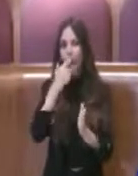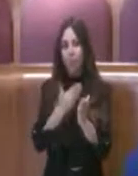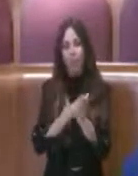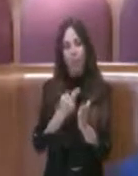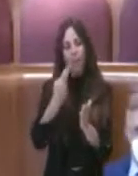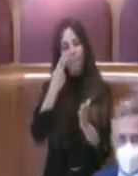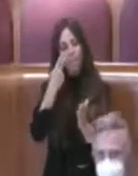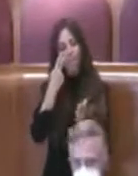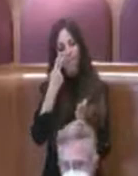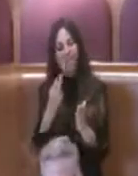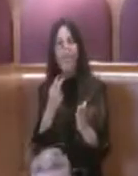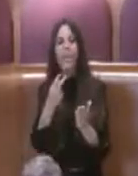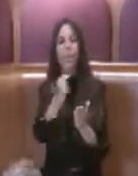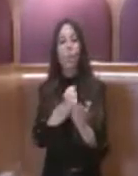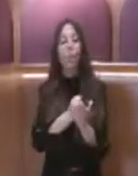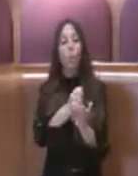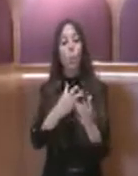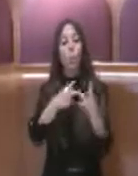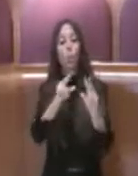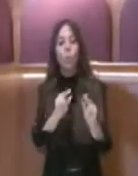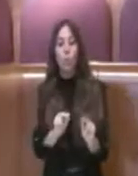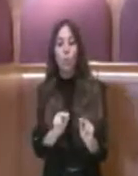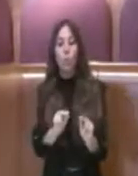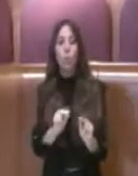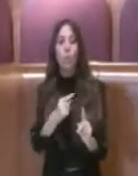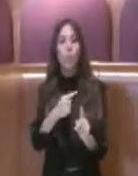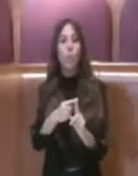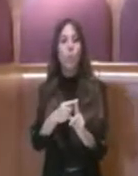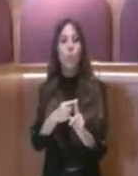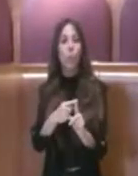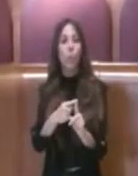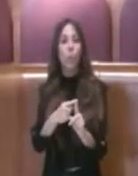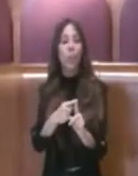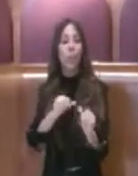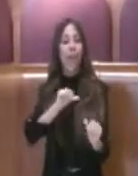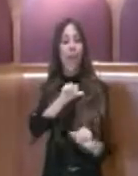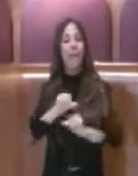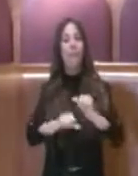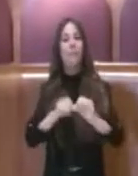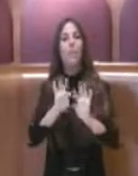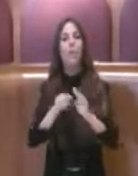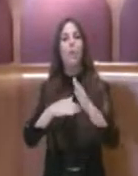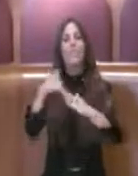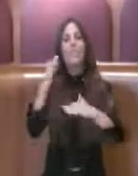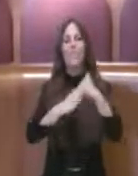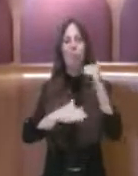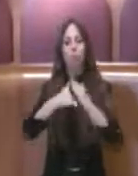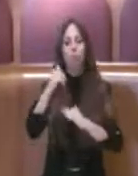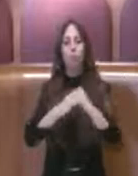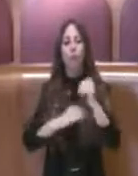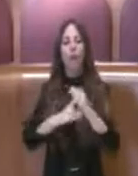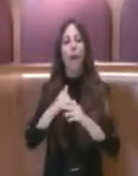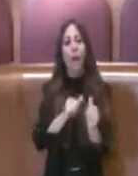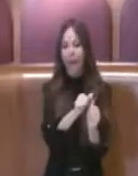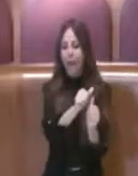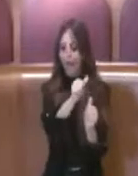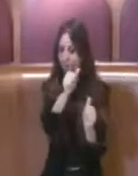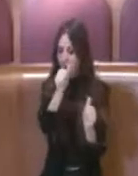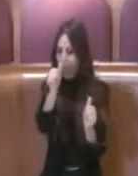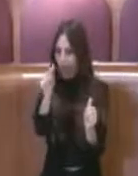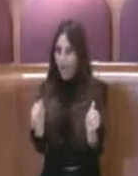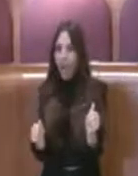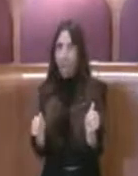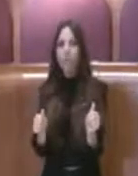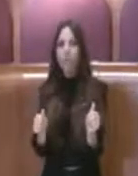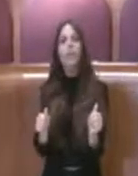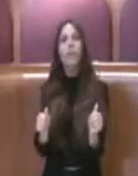documentazione e per la revisione di cambiamenti strutturali che sono avvenuti in questo anno e che ci hanno permesso solo